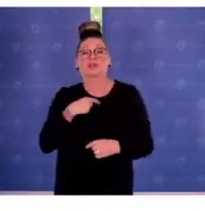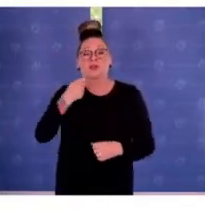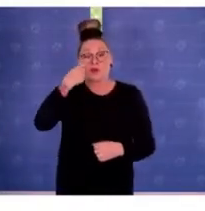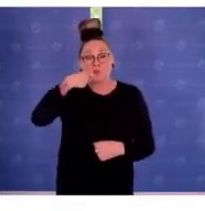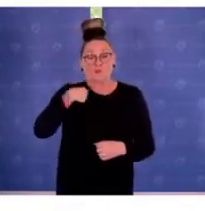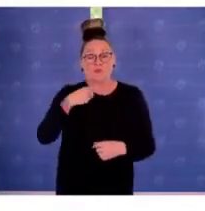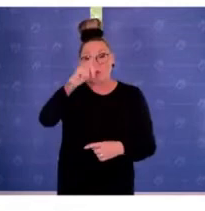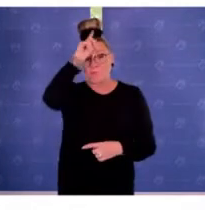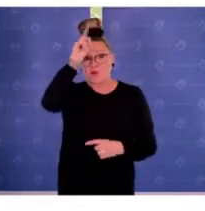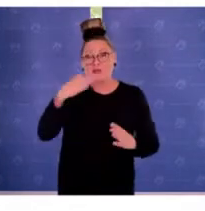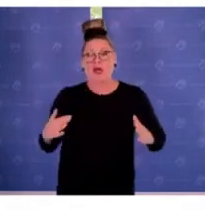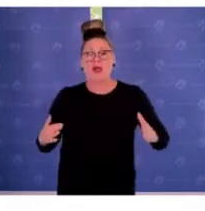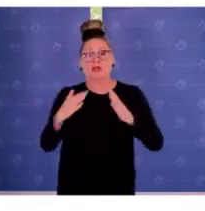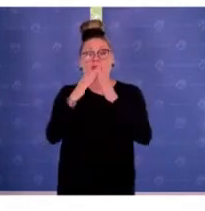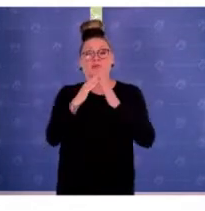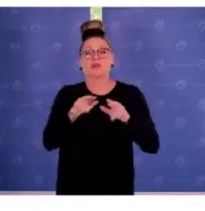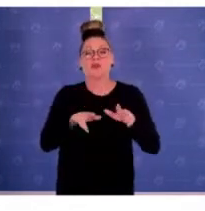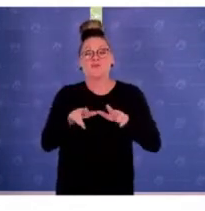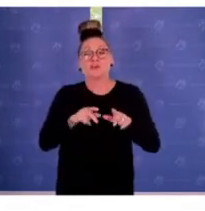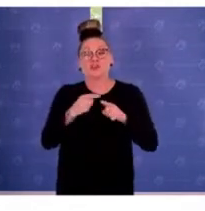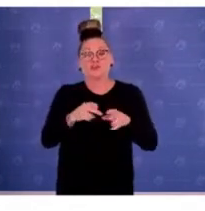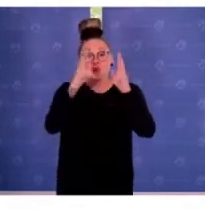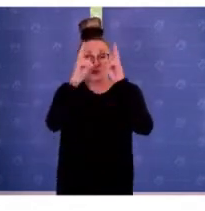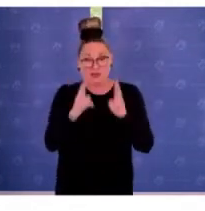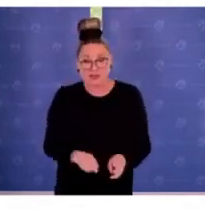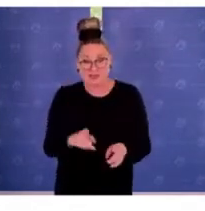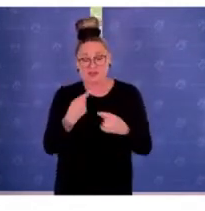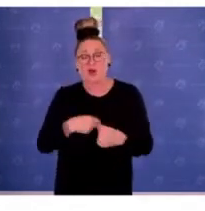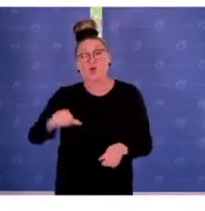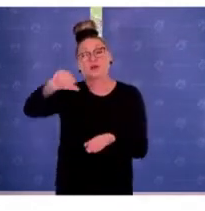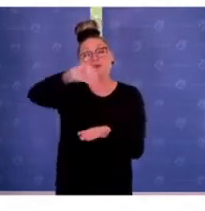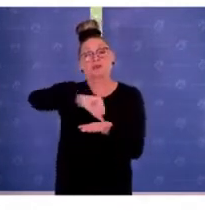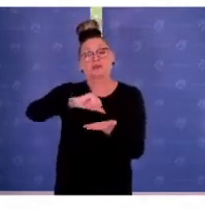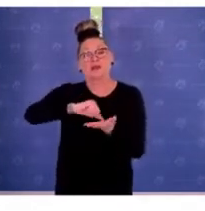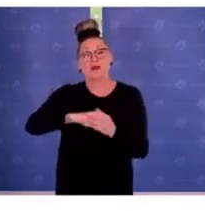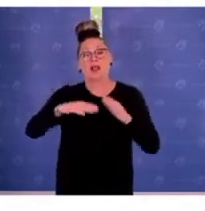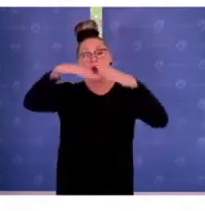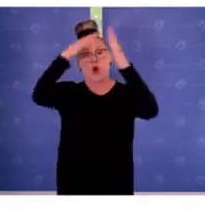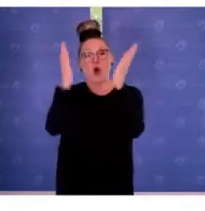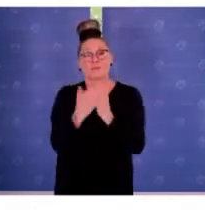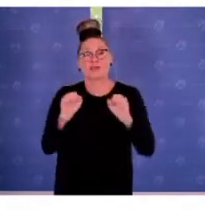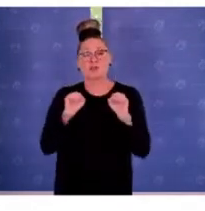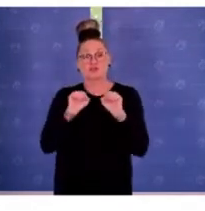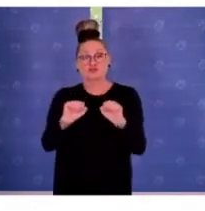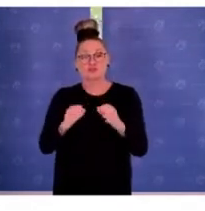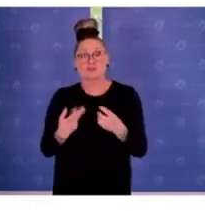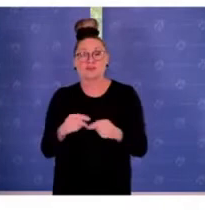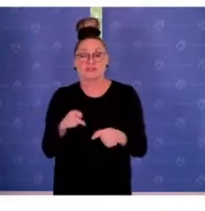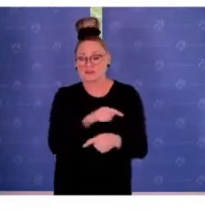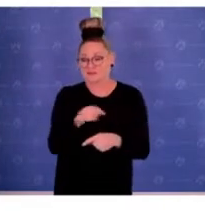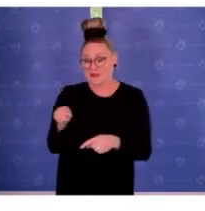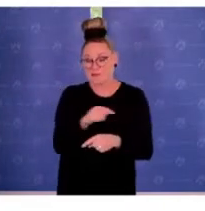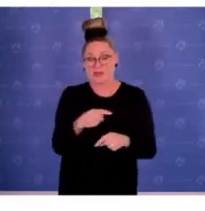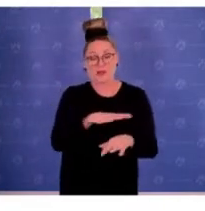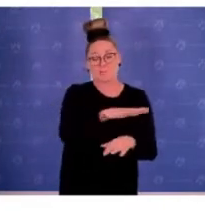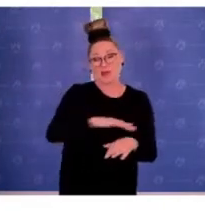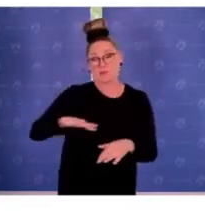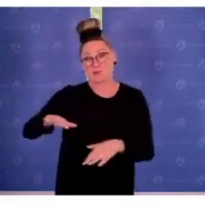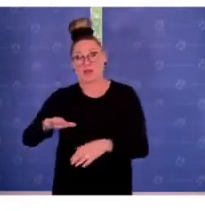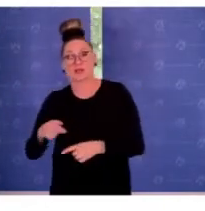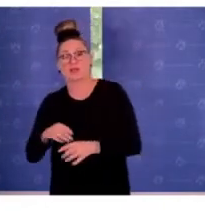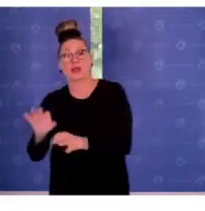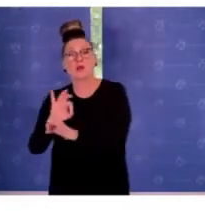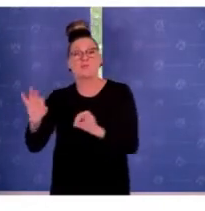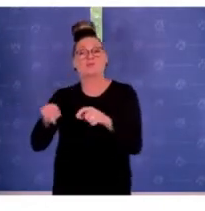Hochschule für Wirtschaft und Recht und auch beim zentralen Objektschutz für alle Nicht-Berlinerinnen und Berliner. Das ist der Bereich, der quasi im Besonderen für